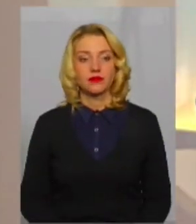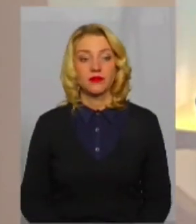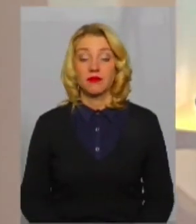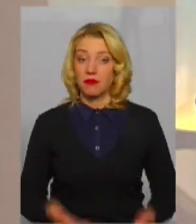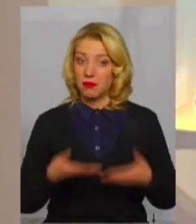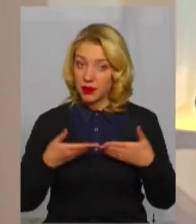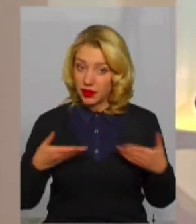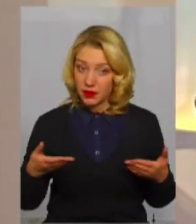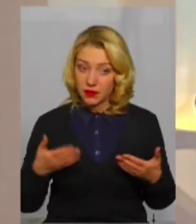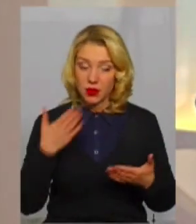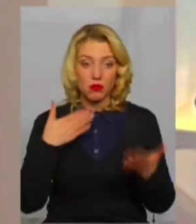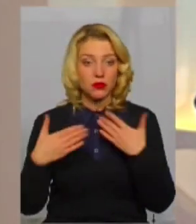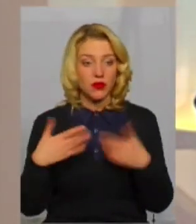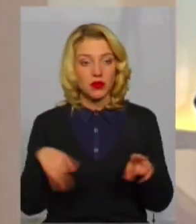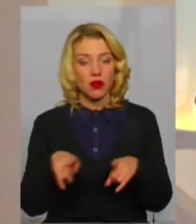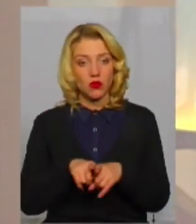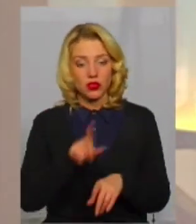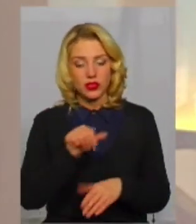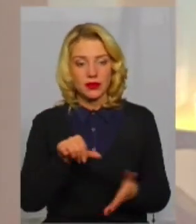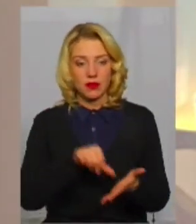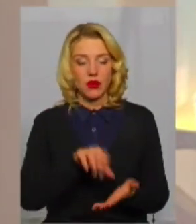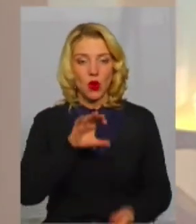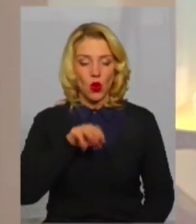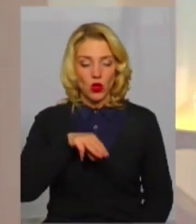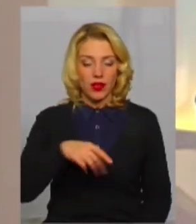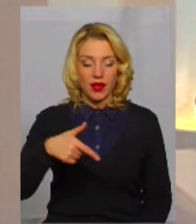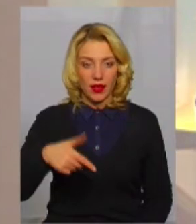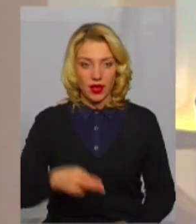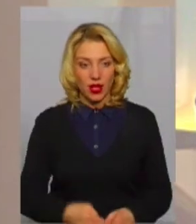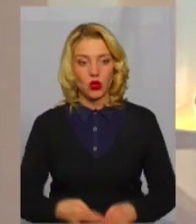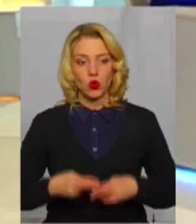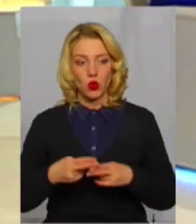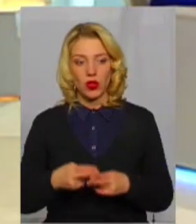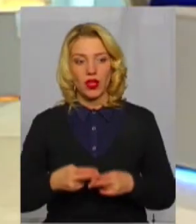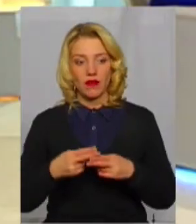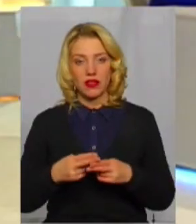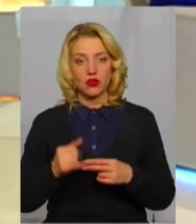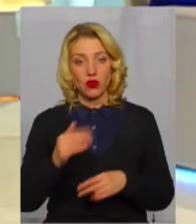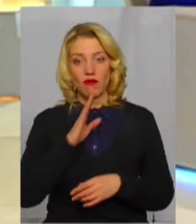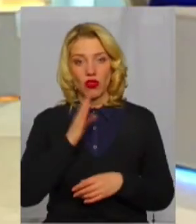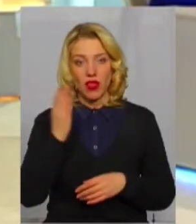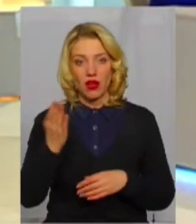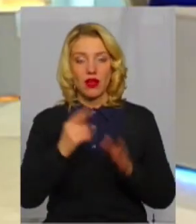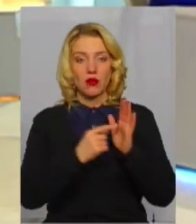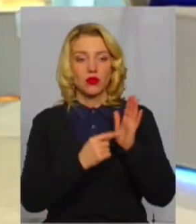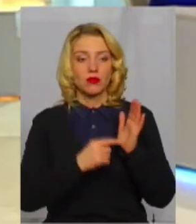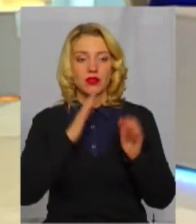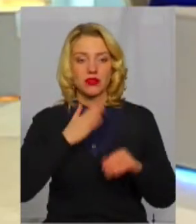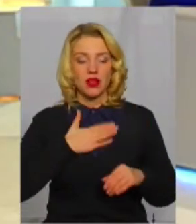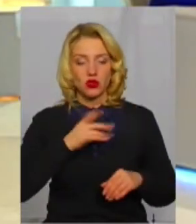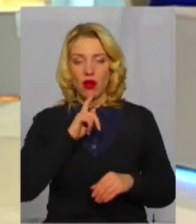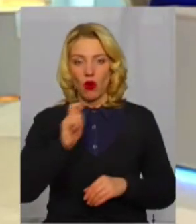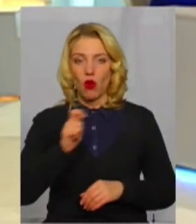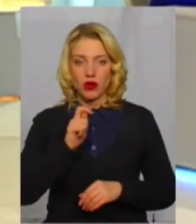Ми поспілкувалися також з представницею ОДГ Донаївецької, і вона поділилася з нашою кореспонденткою